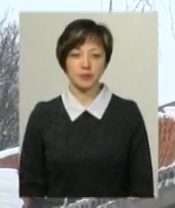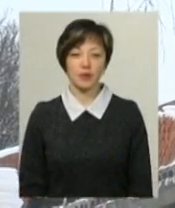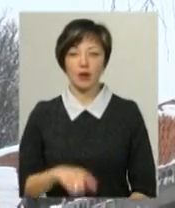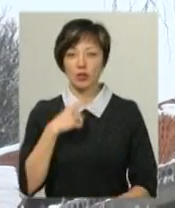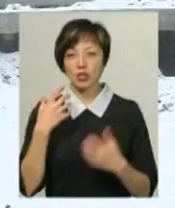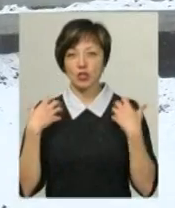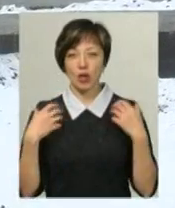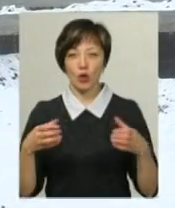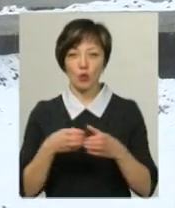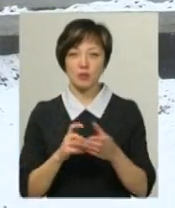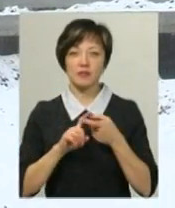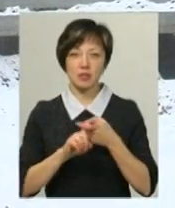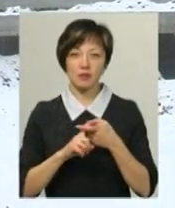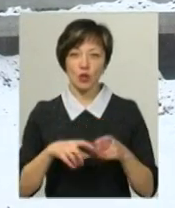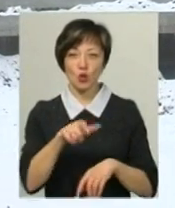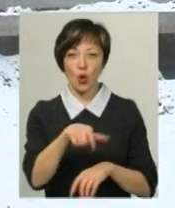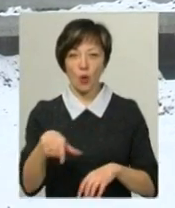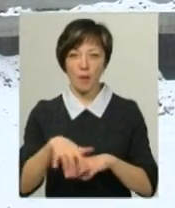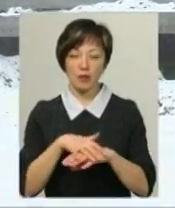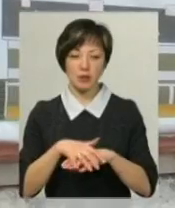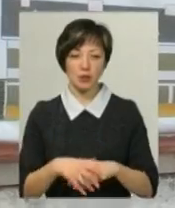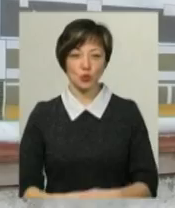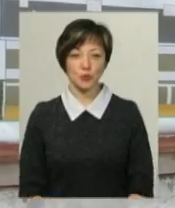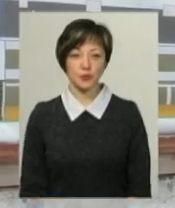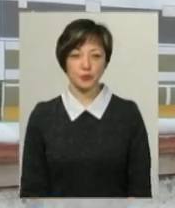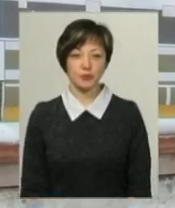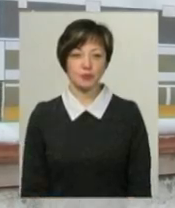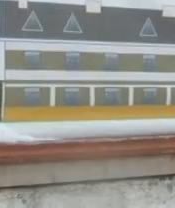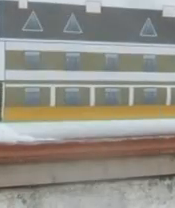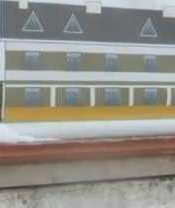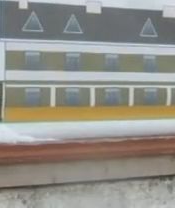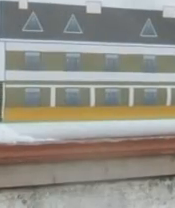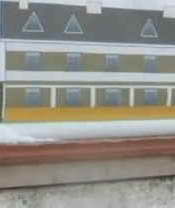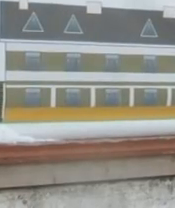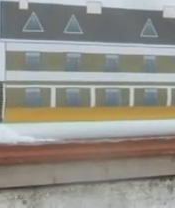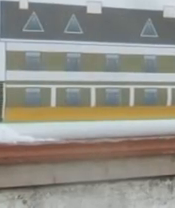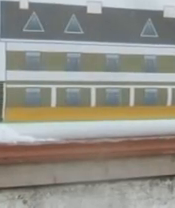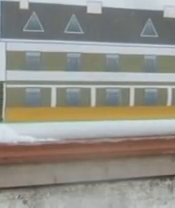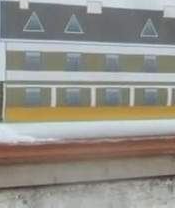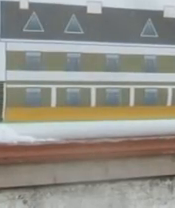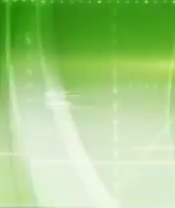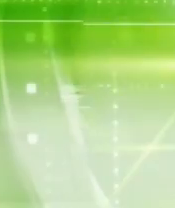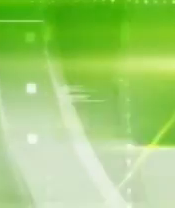8 полку спеціального призначення Віталій Могила. Вікторія Бонтар, Іван Мовчан. Новини Поділля. Центр.